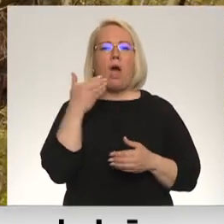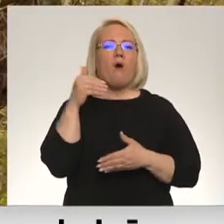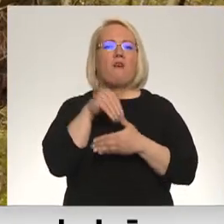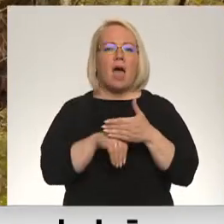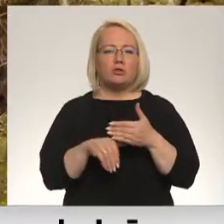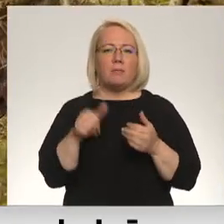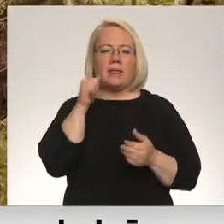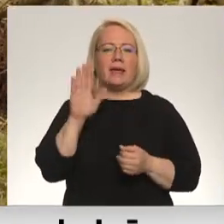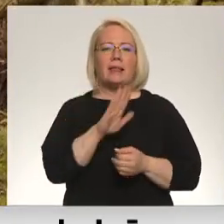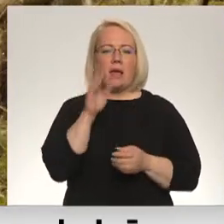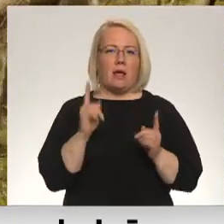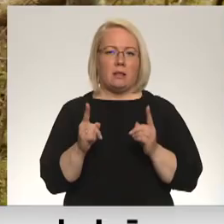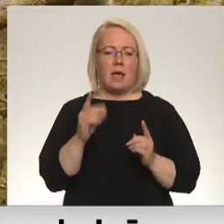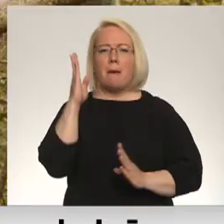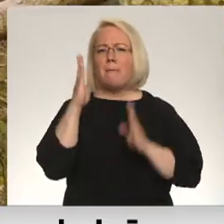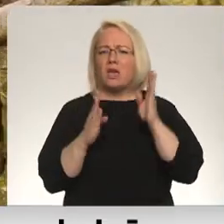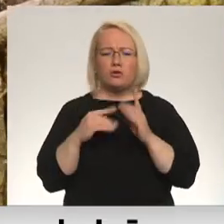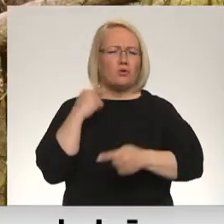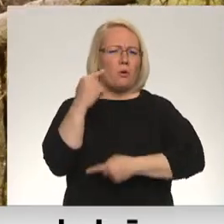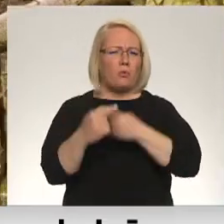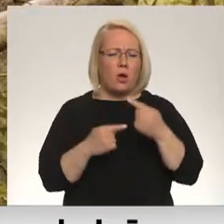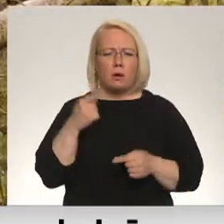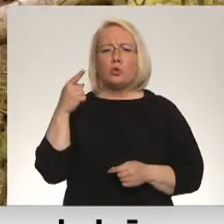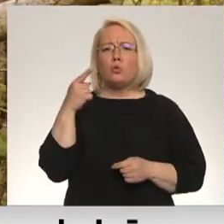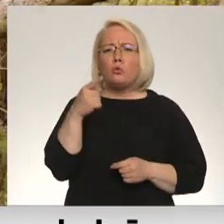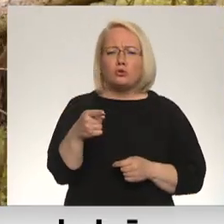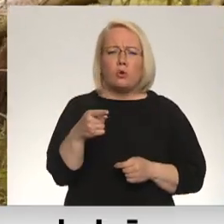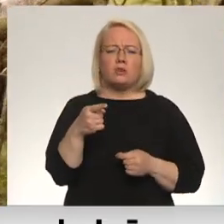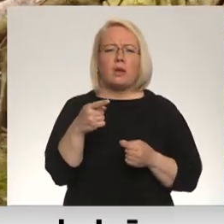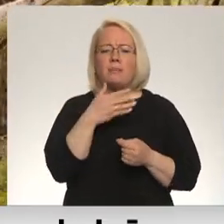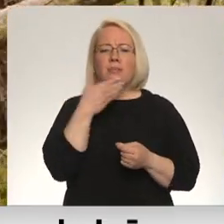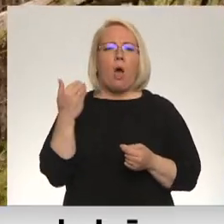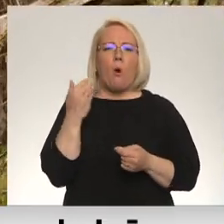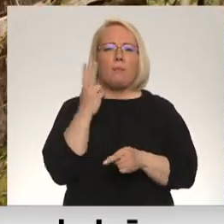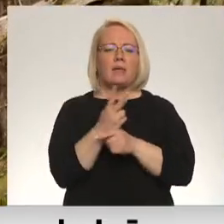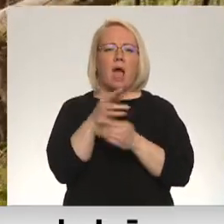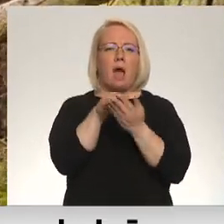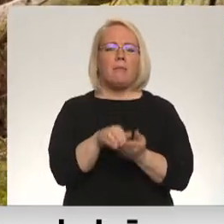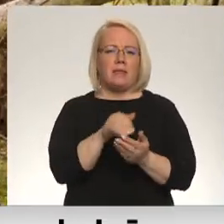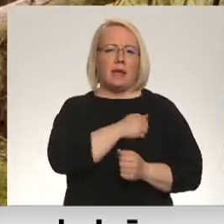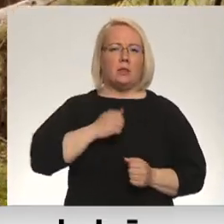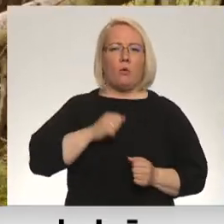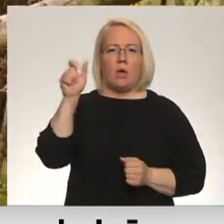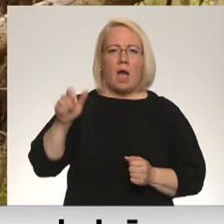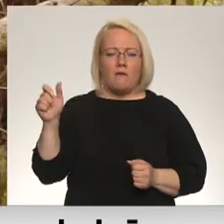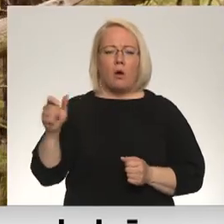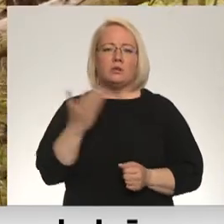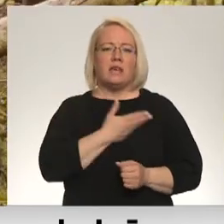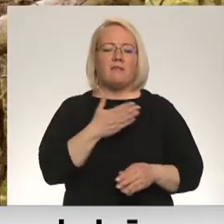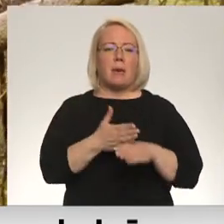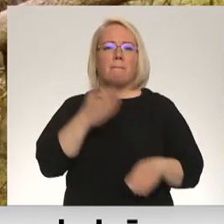Mežos joprojām ir tūkstošiem pienācīgi neabadītu karavīru un dzīvībai bīstamas munīcijas